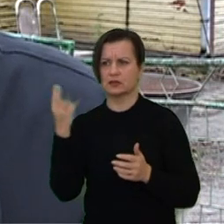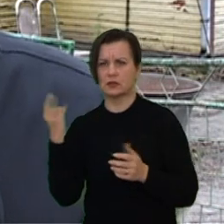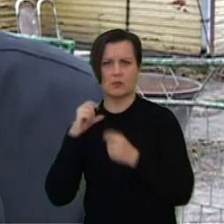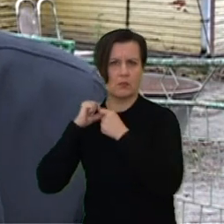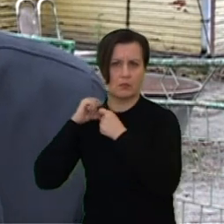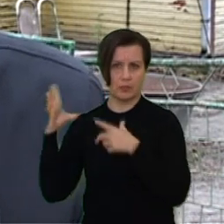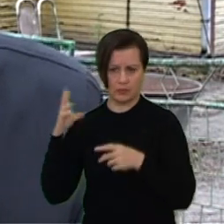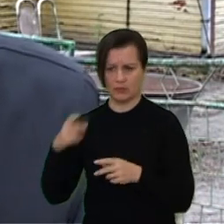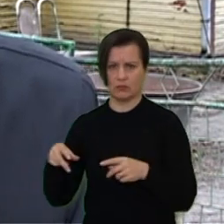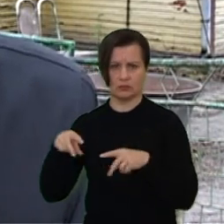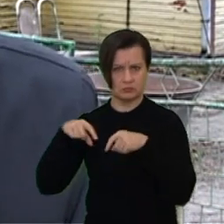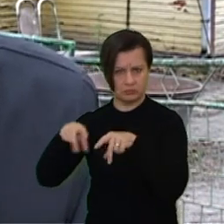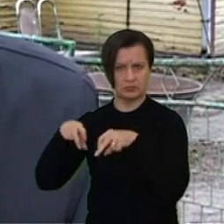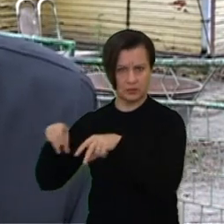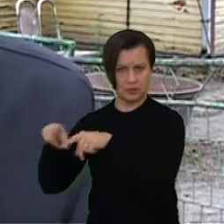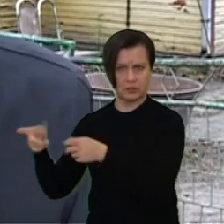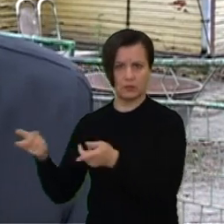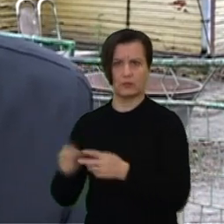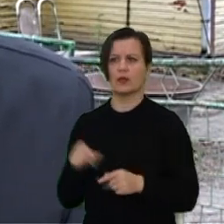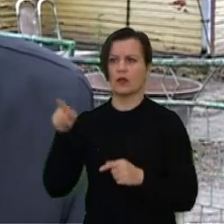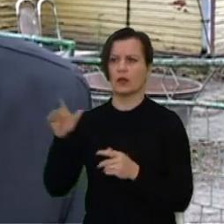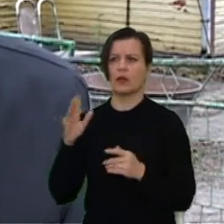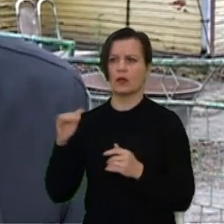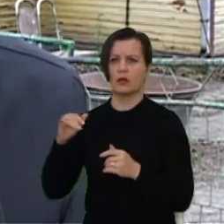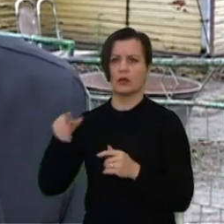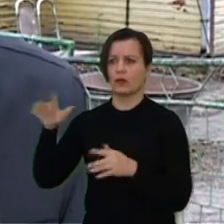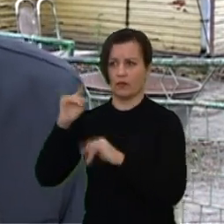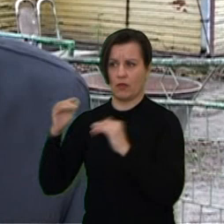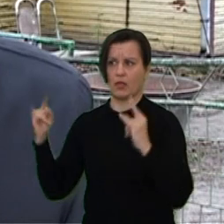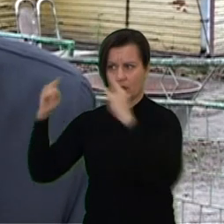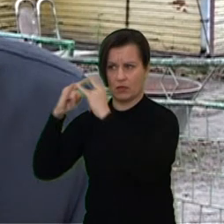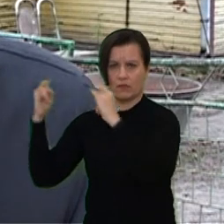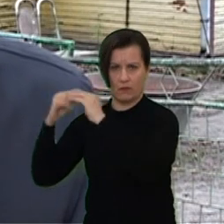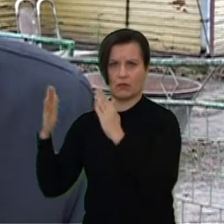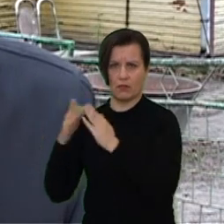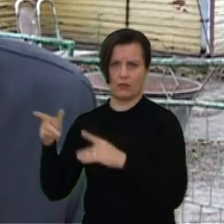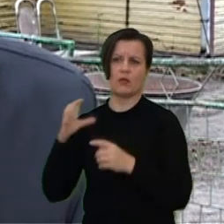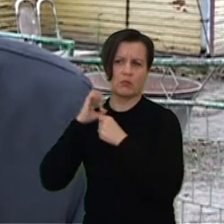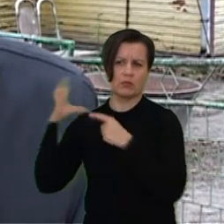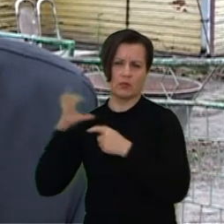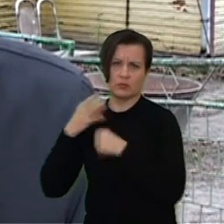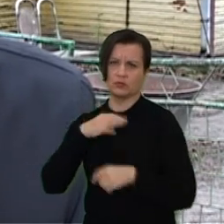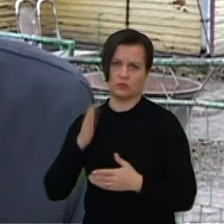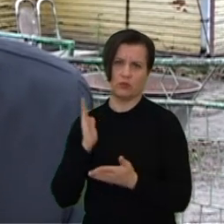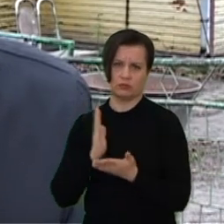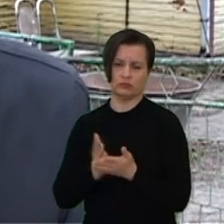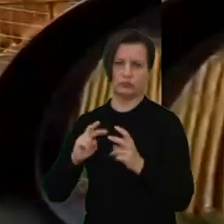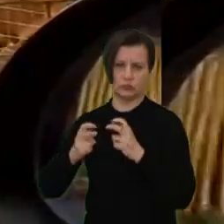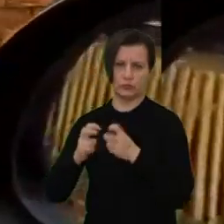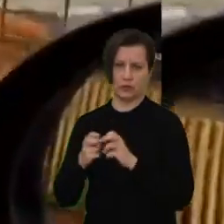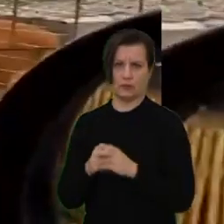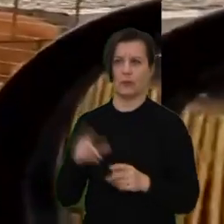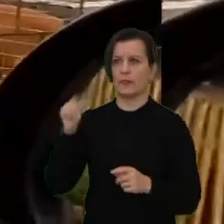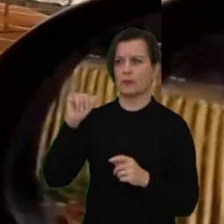dažnai matosi 3-4 laikstas į palaidį. Ten, kur individualūs namai, ten yra problema iš tikrųjų su palaidais šuniukais.